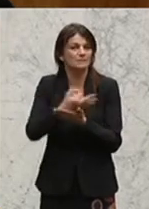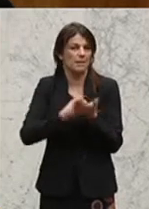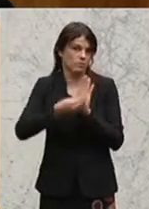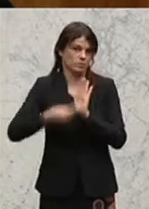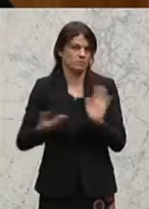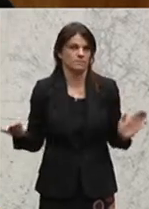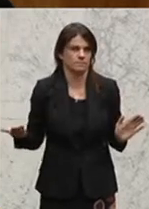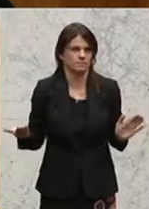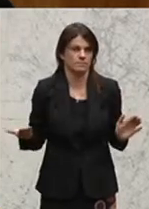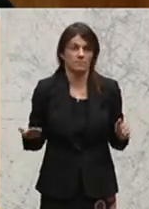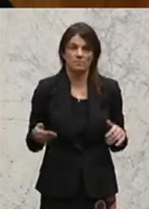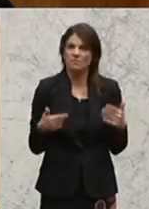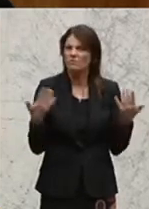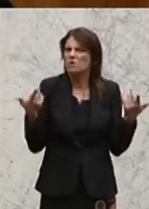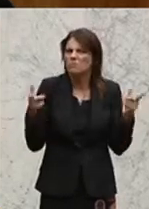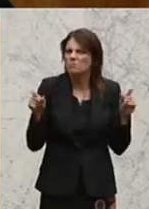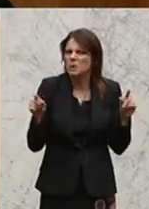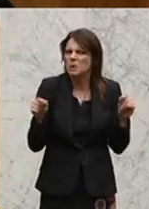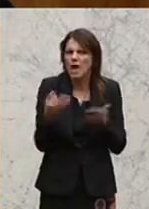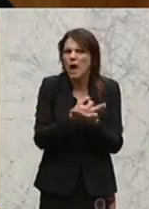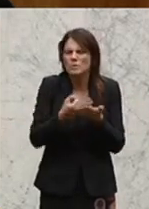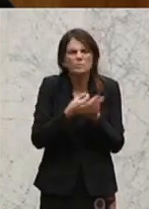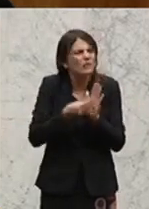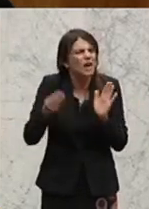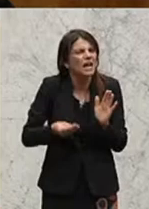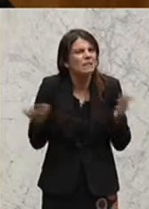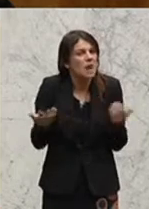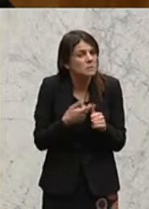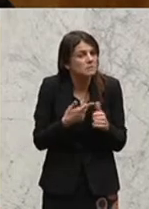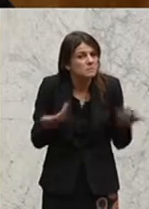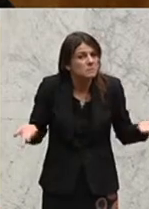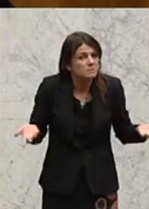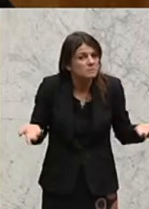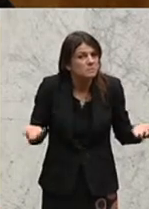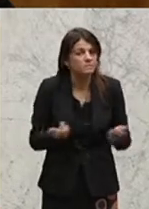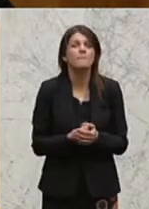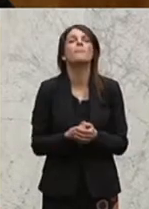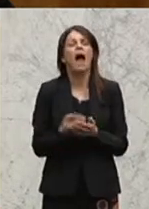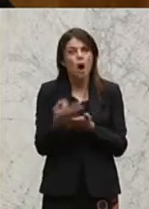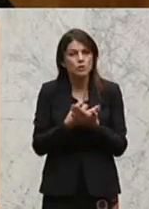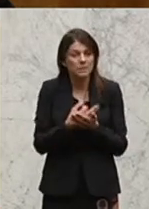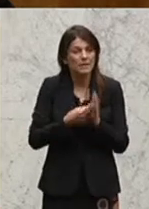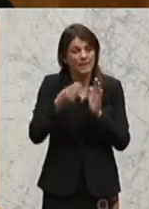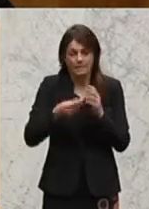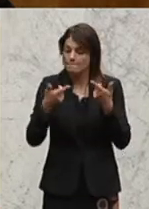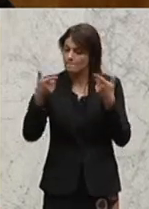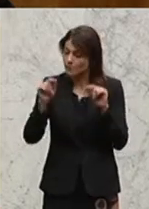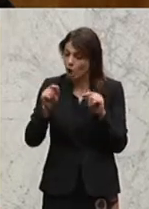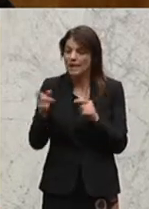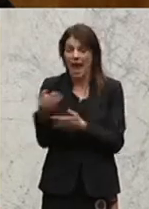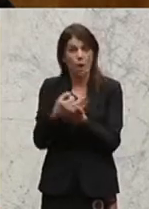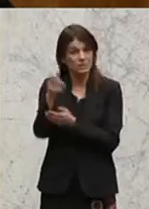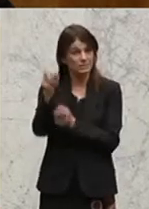Was ist aber ein Ausbildungsverhältnis? Das ist eines, wo der Auszubildende